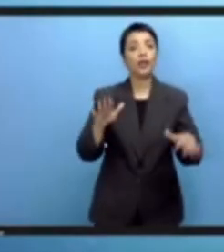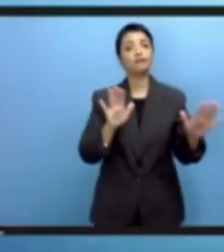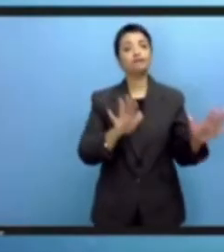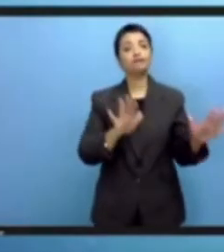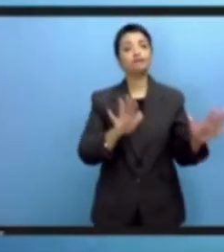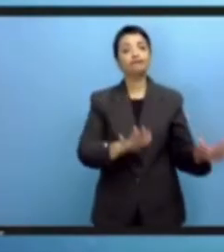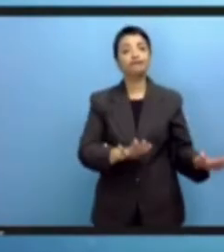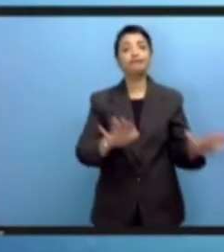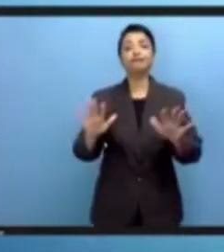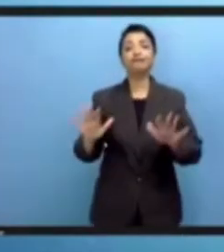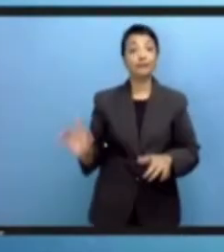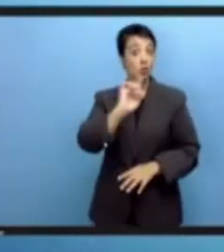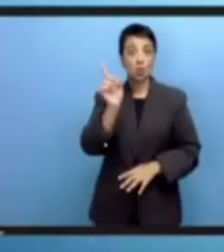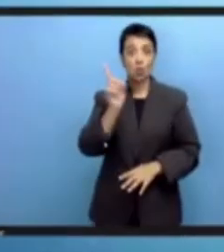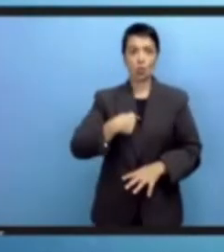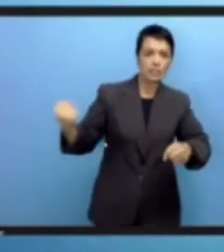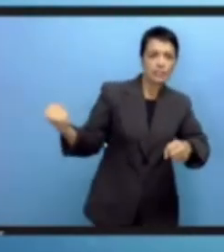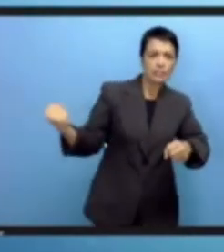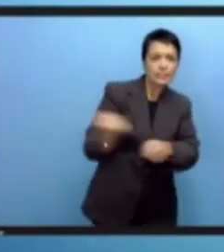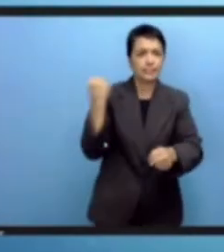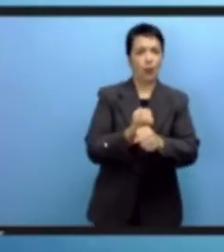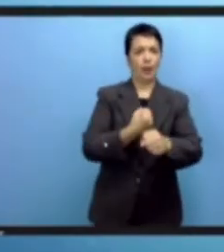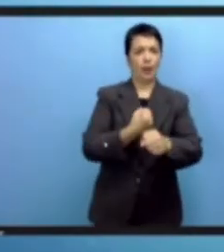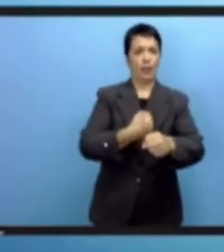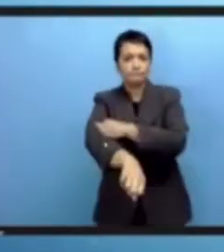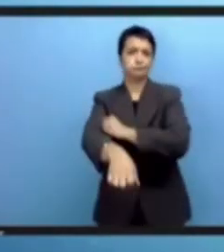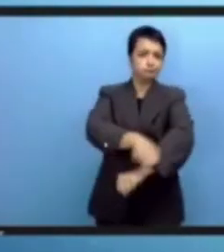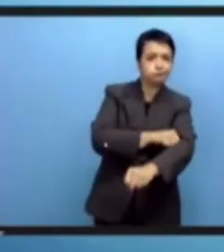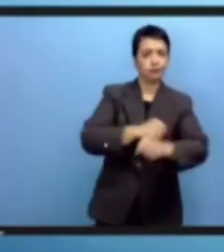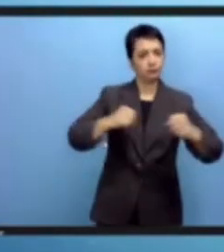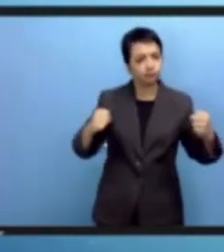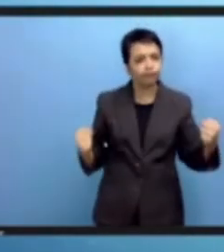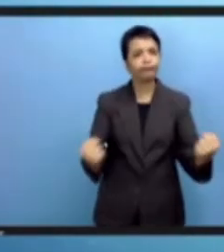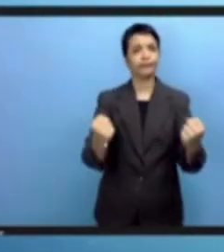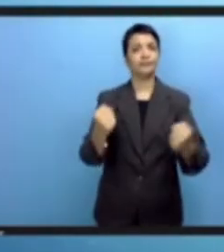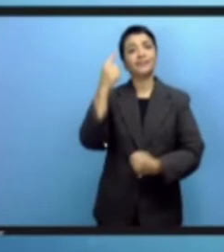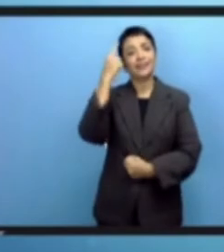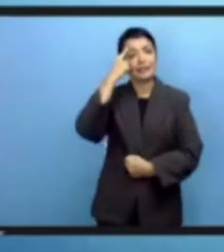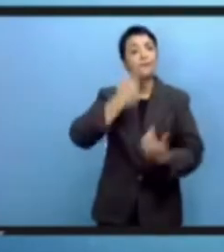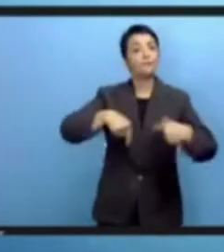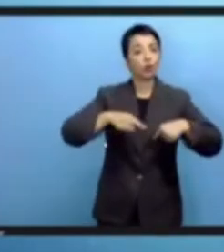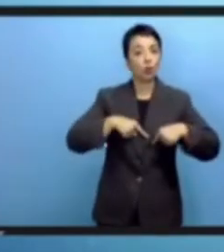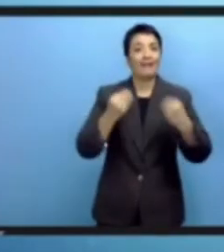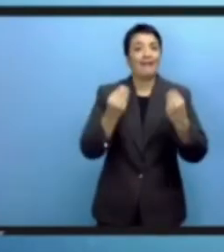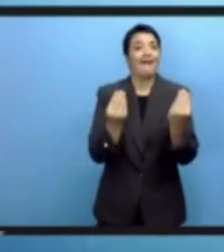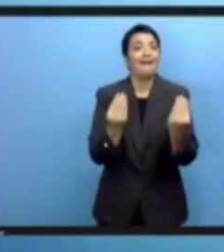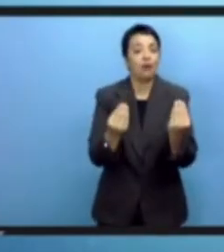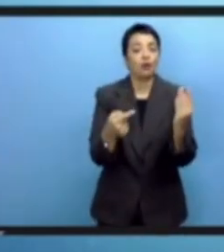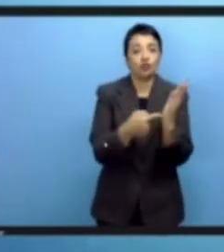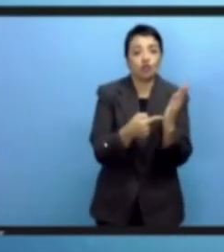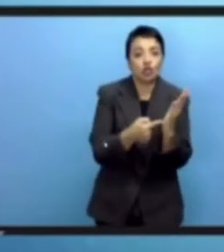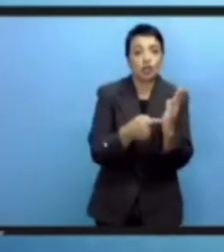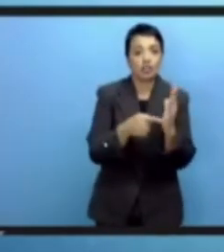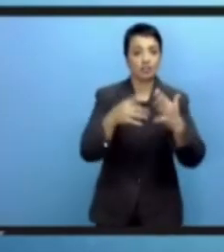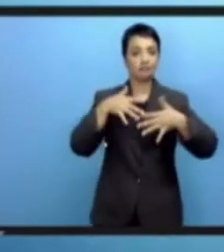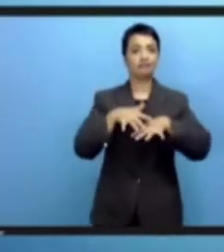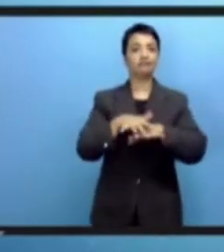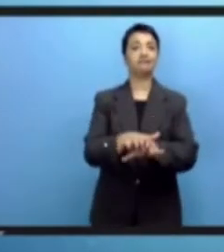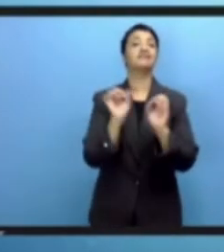أولوياتها إنه لأمر محبذ إلا أنه ينبغي أن ندرس